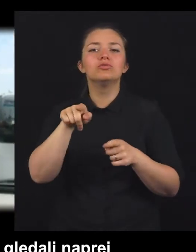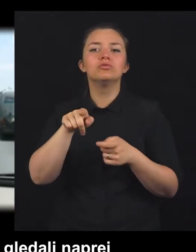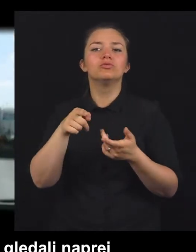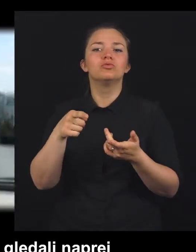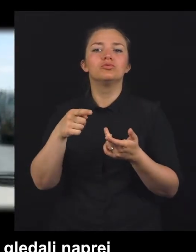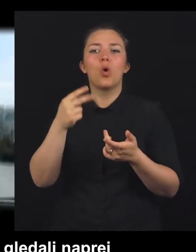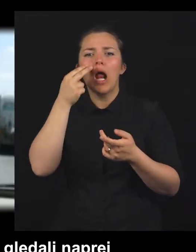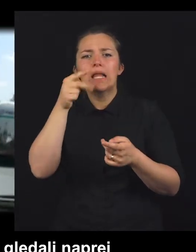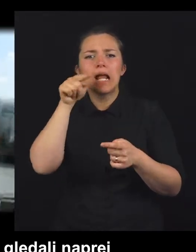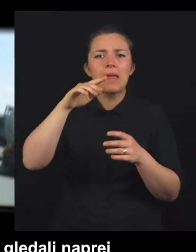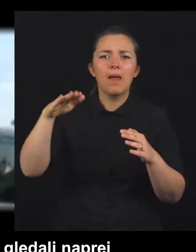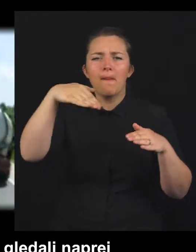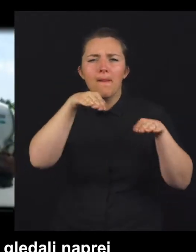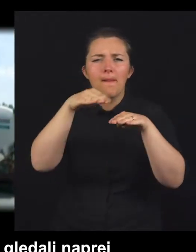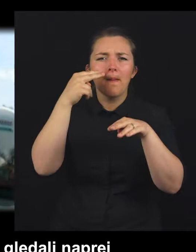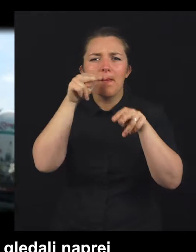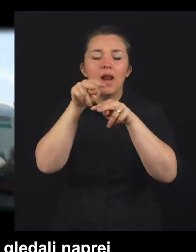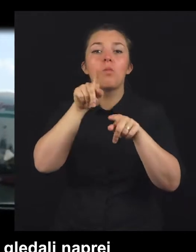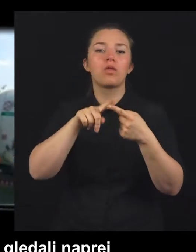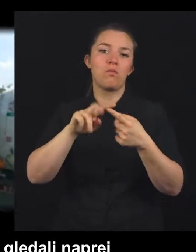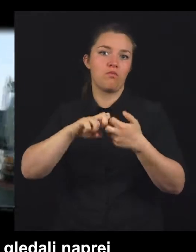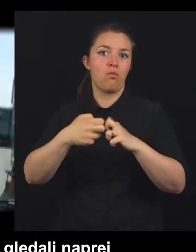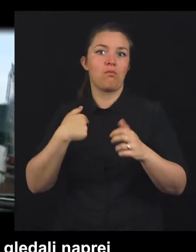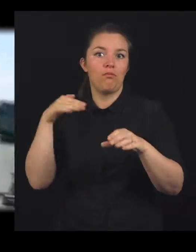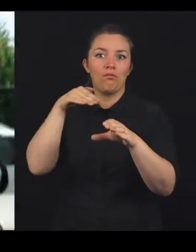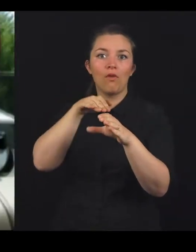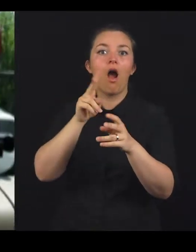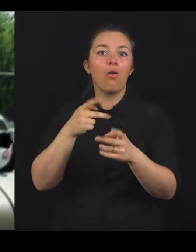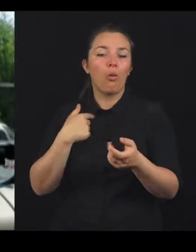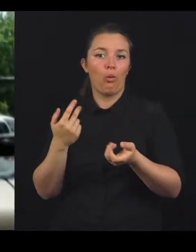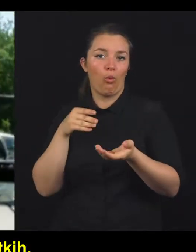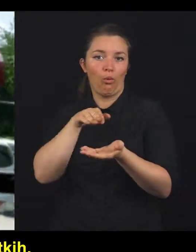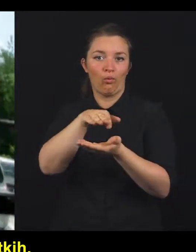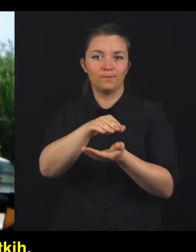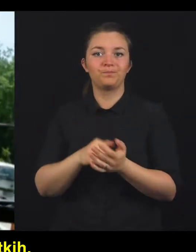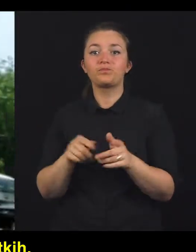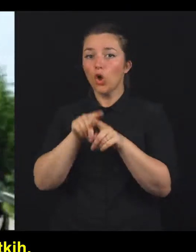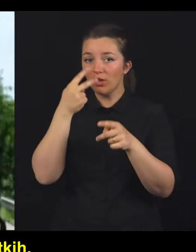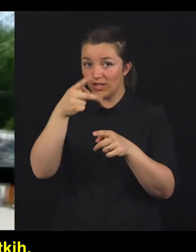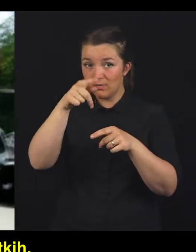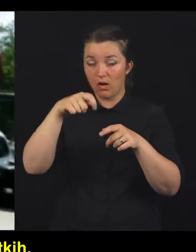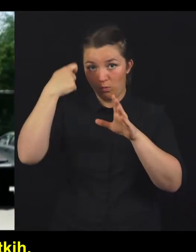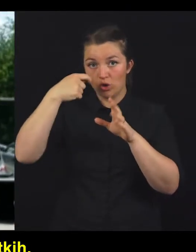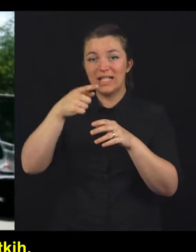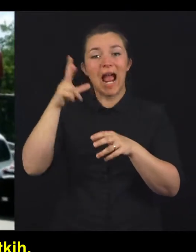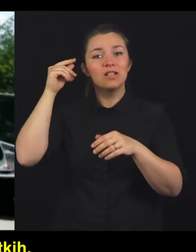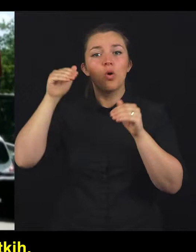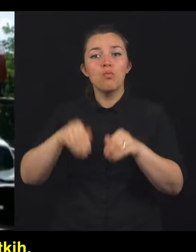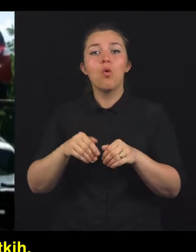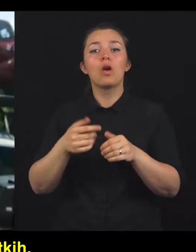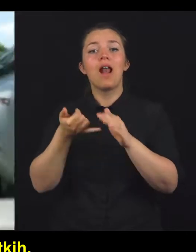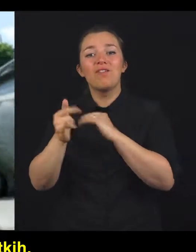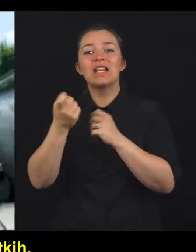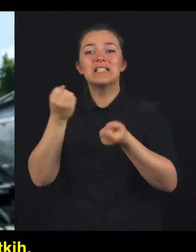kar gledali naprej in potem so imeli problem s prebijanjem. Kot je vidno na posnetkih, so morali gasiljci